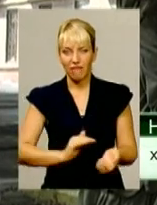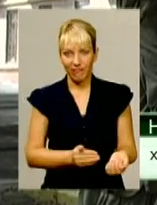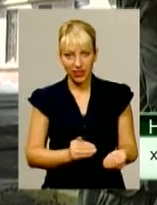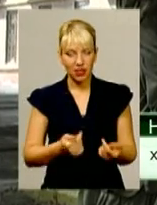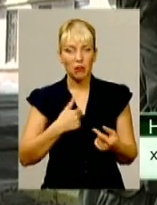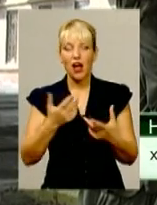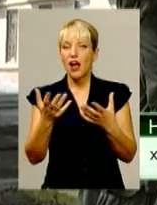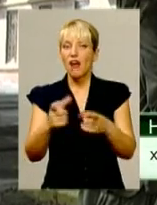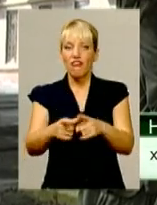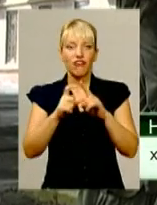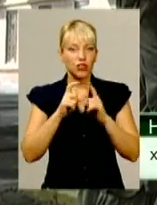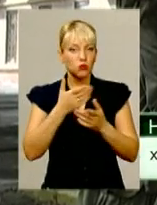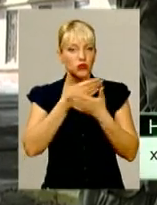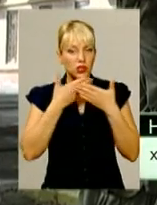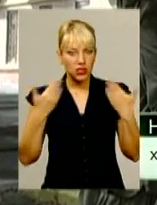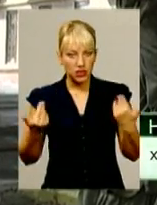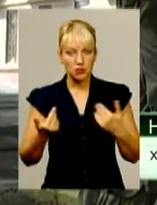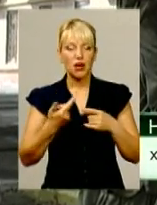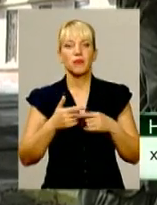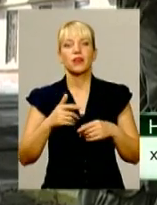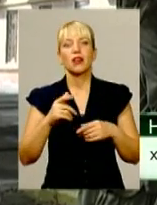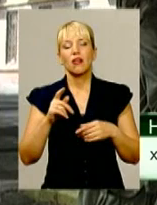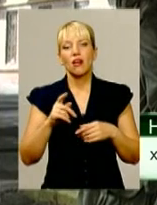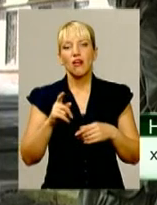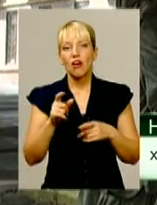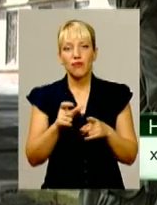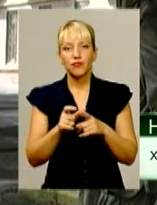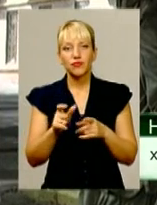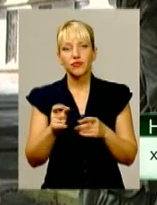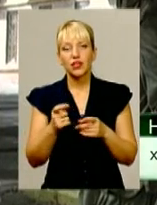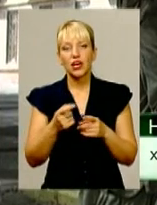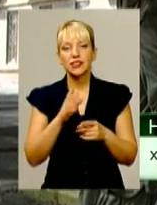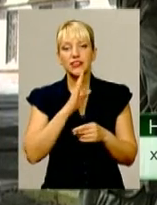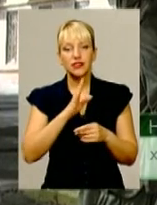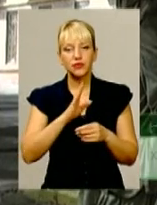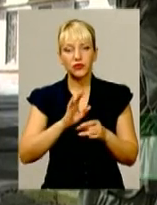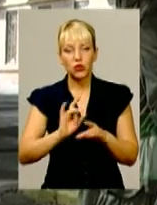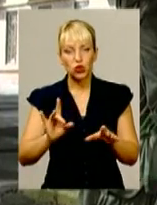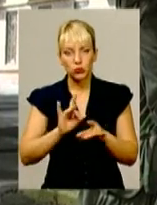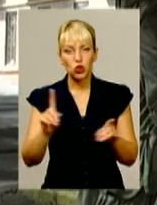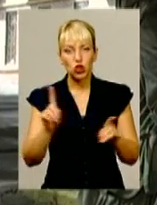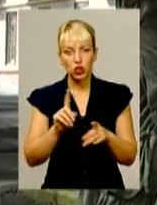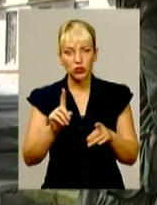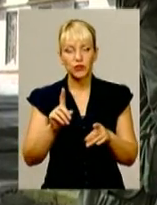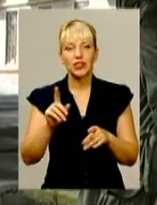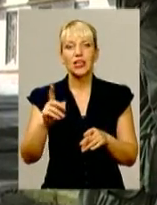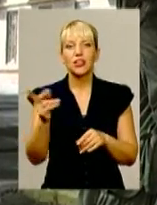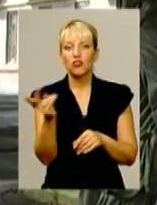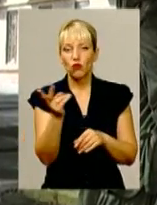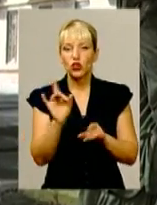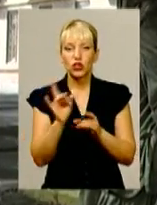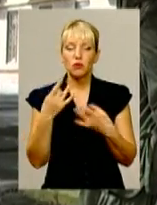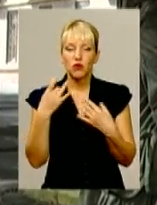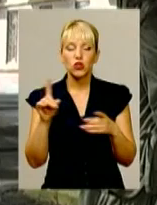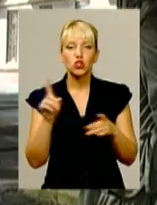Вони з цієї, скажімо таки, з'їхали з цього питання, але сказали, що працюють вони за державною програмою енергозбереження.